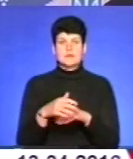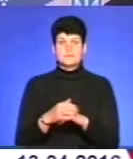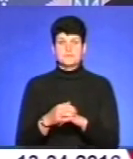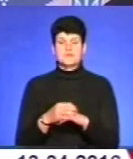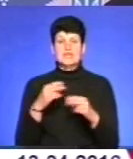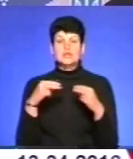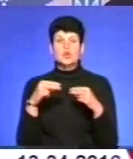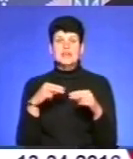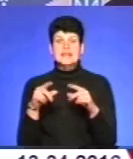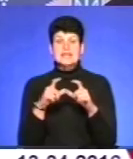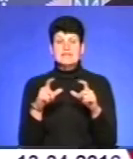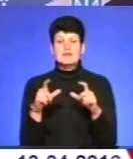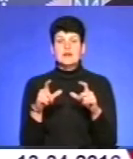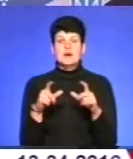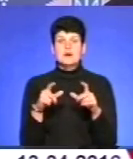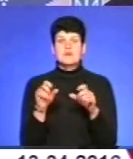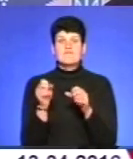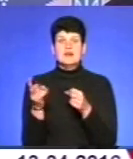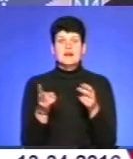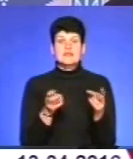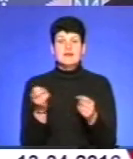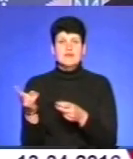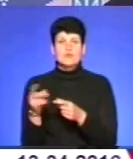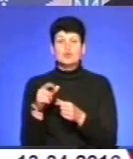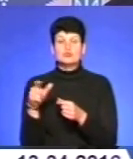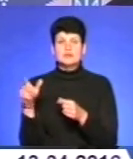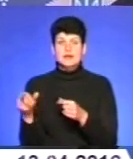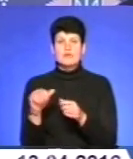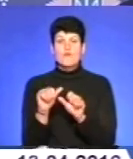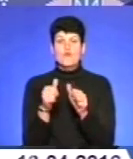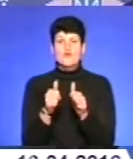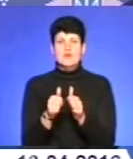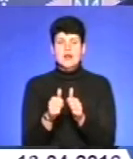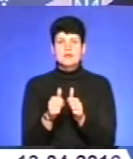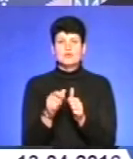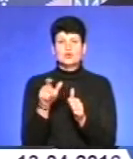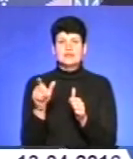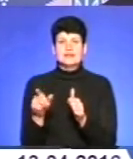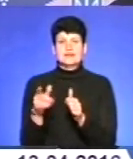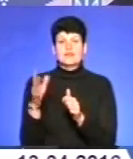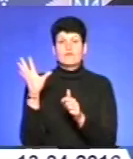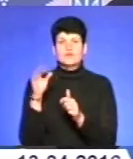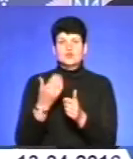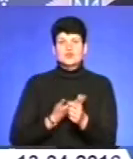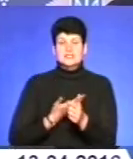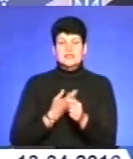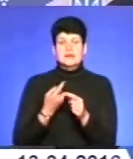Торгівля розганяємо людей, які, і оформляємо людей, які все життя там торгують, це промисловими товарами.